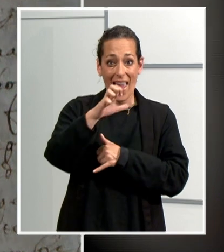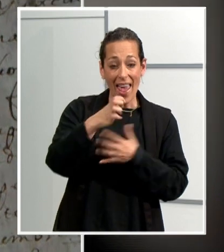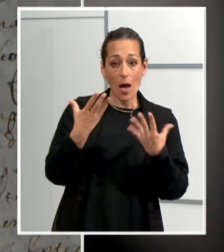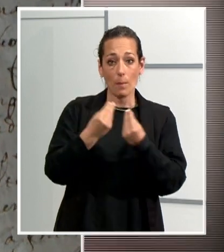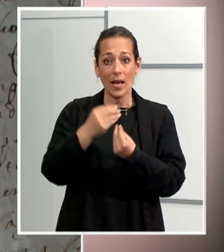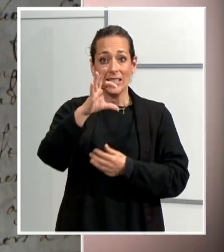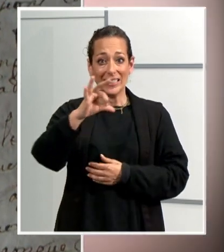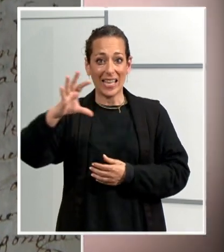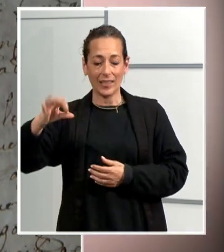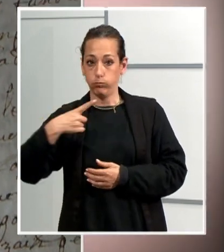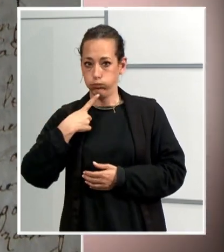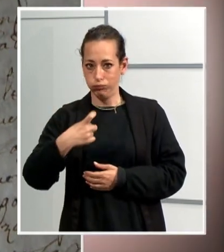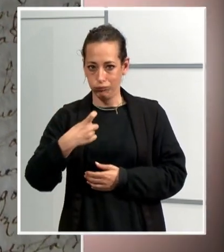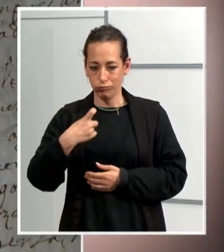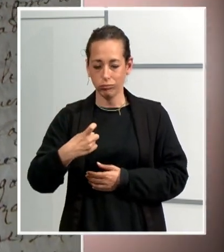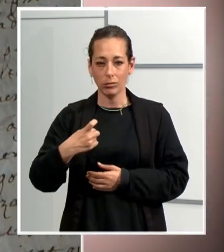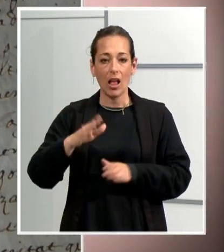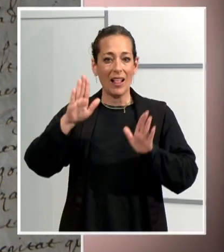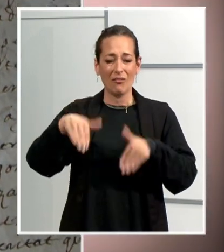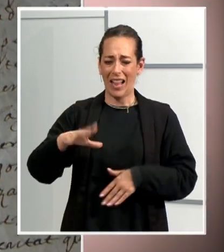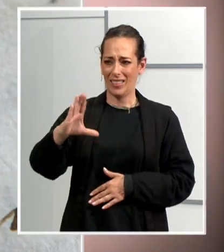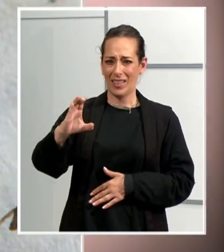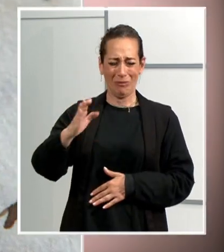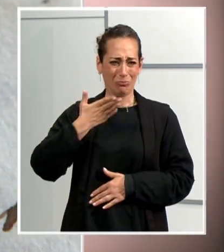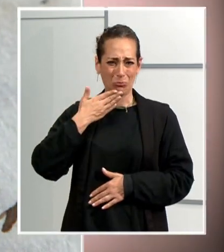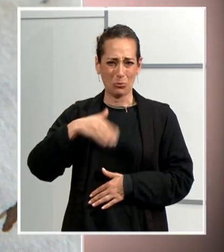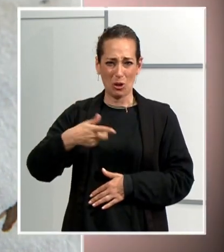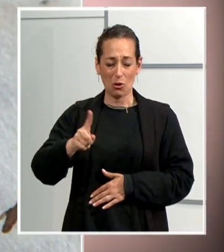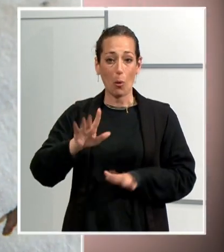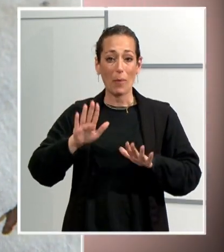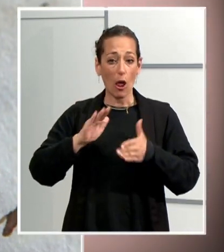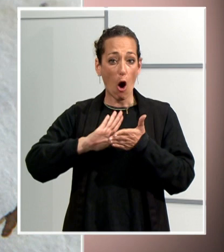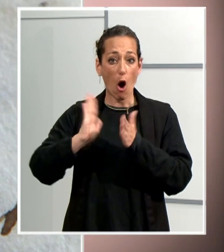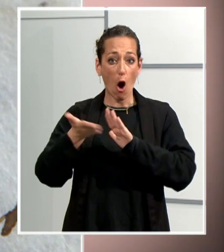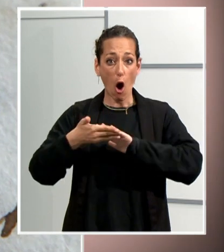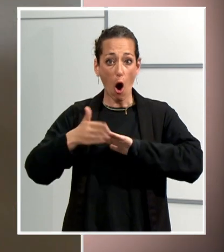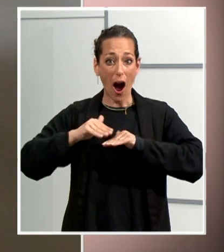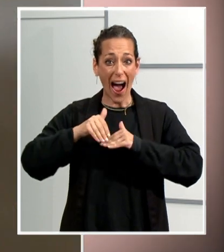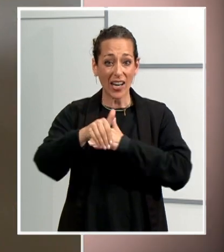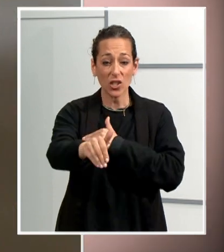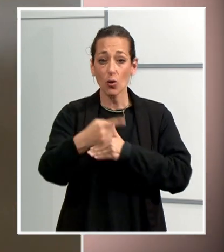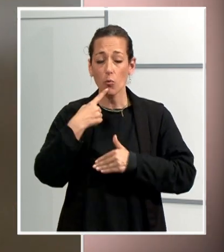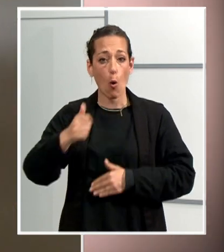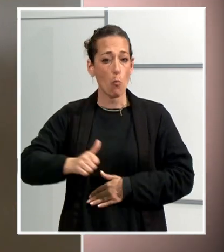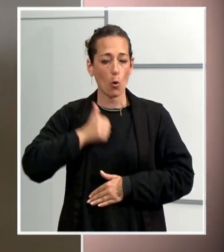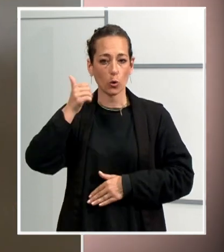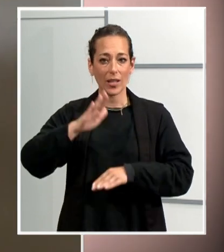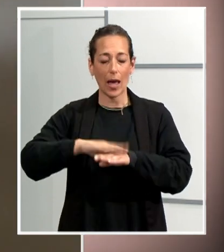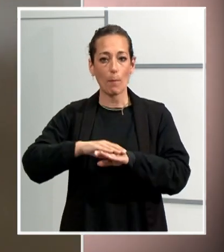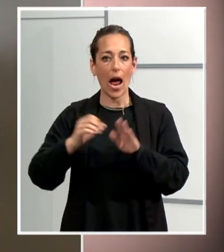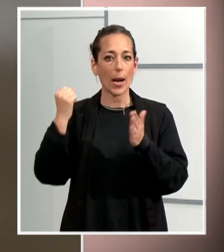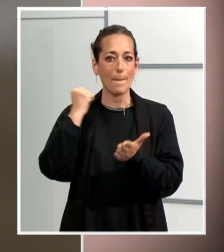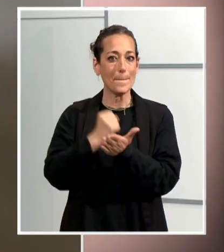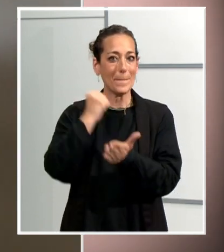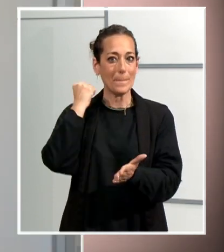Debat ara si cal posar-hi la C trencada no porta enlloc. L'arxiu, en canvi, sí que hi veu una oportunitat per crear una marca. I hem vist que aquí potser hi ha